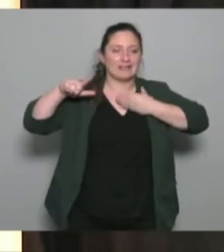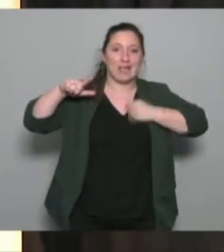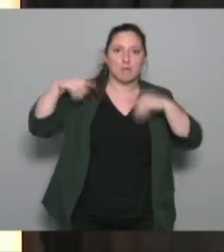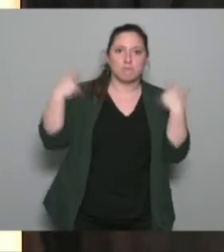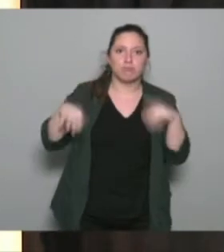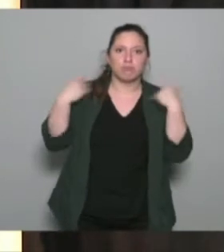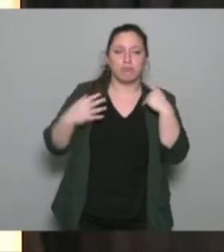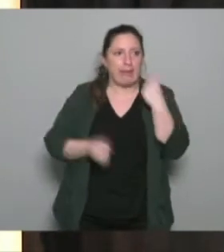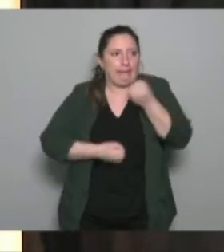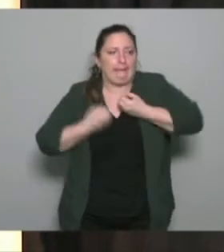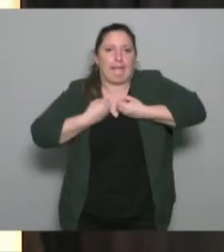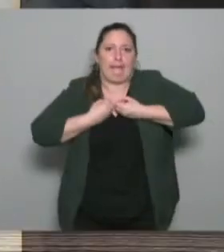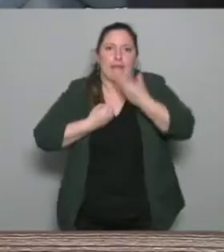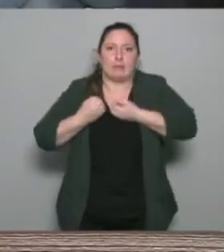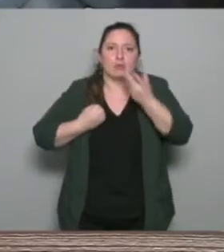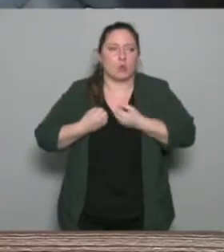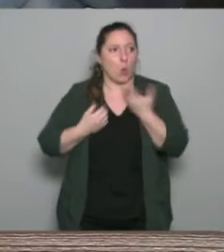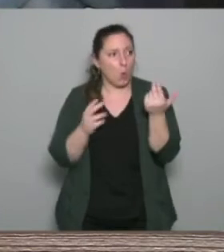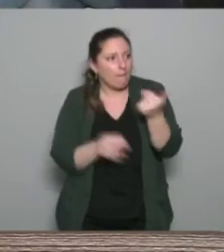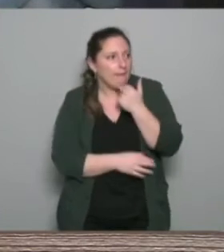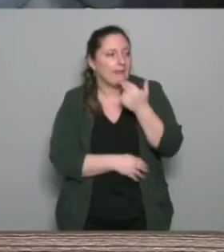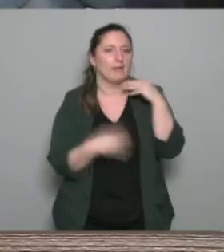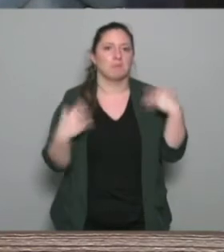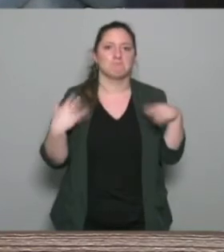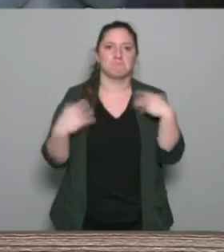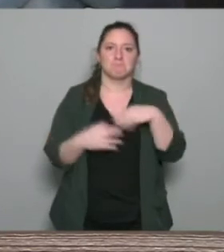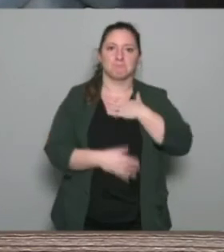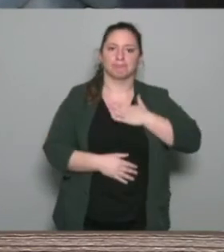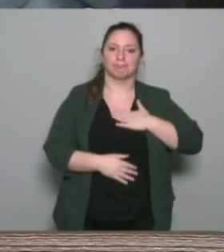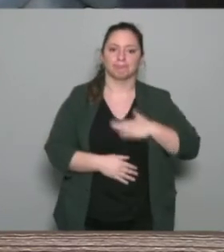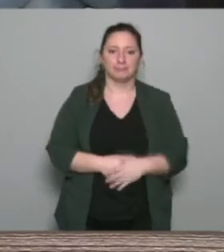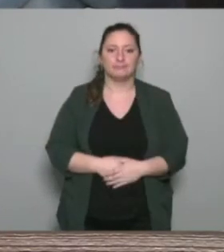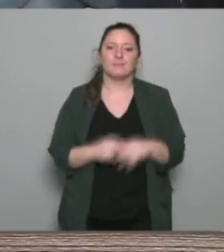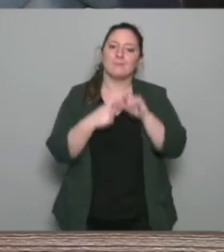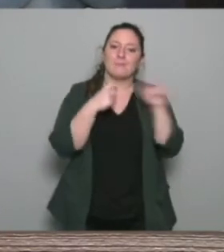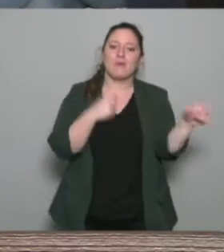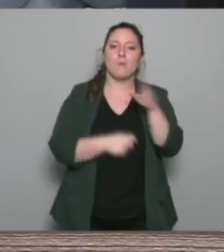qualité d'expression qui est très appréciable on va enchaîner avec Bruno